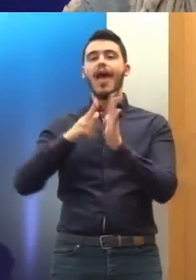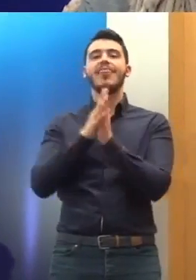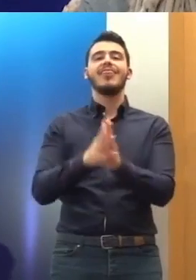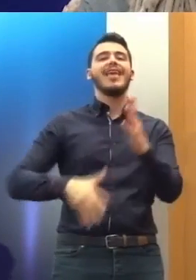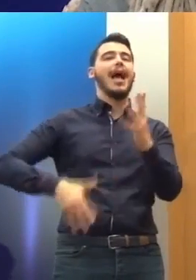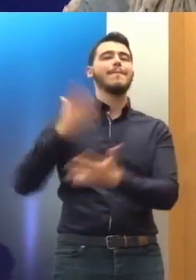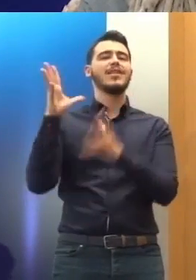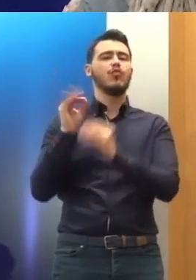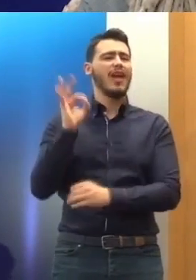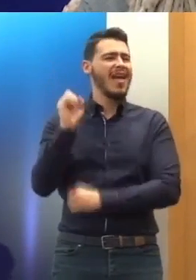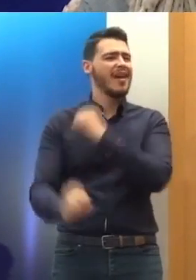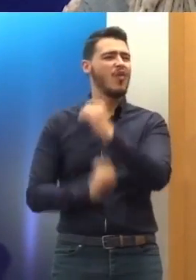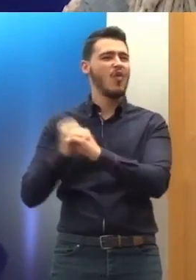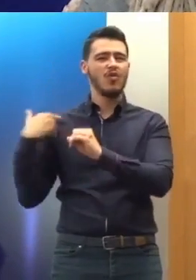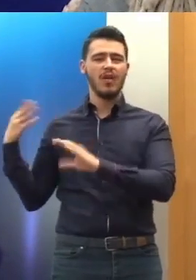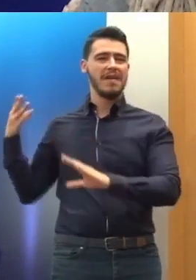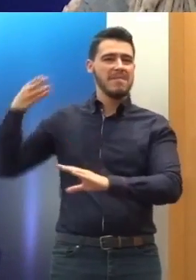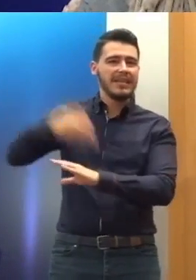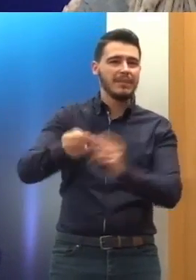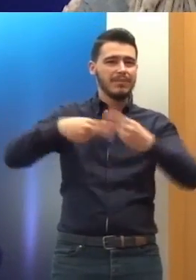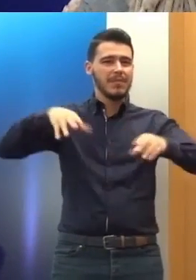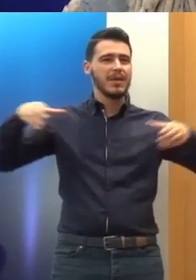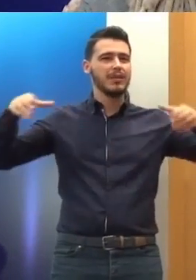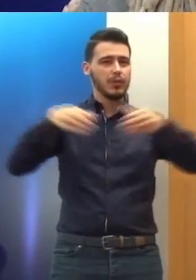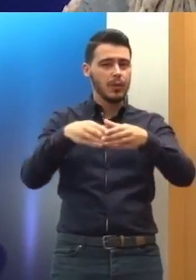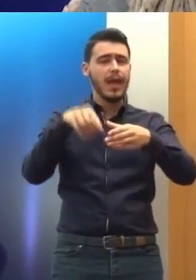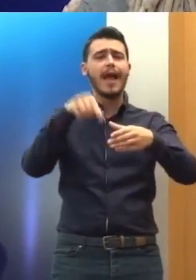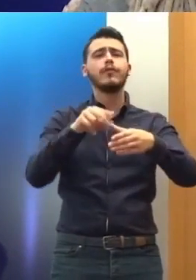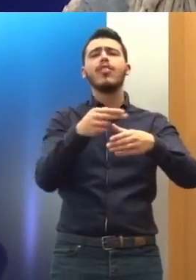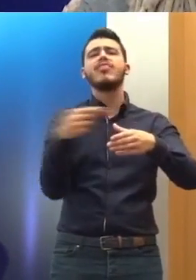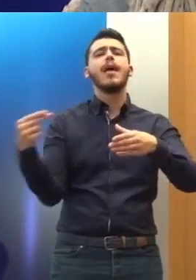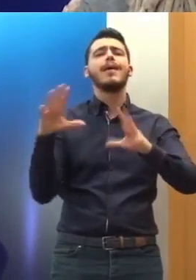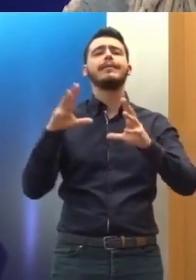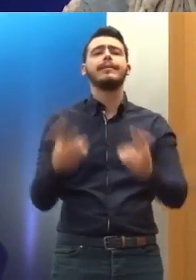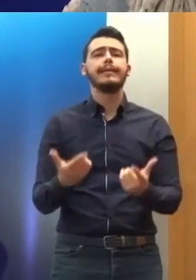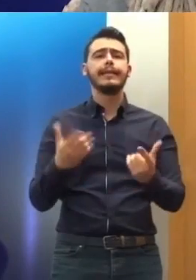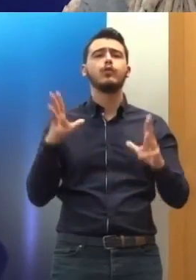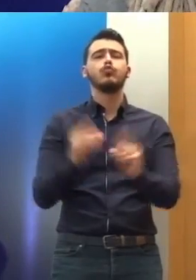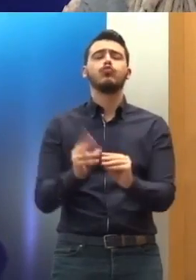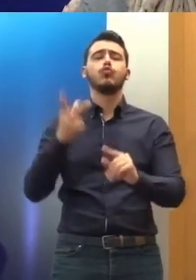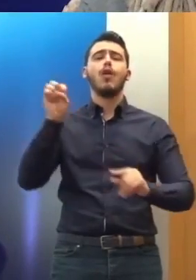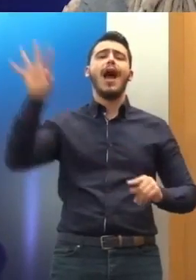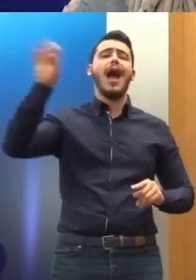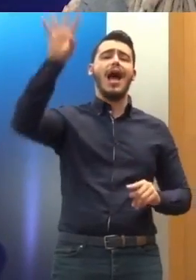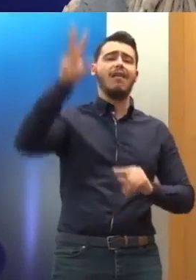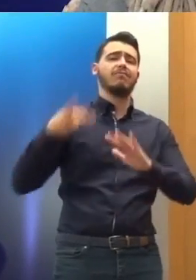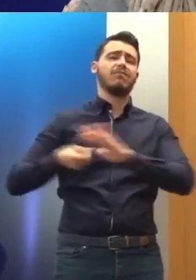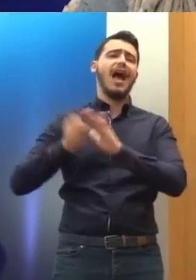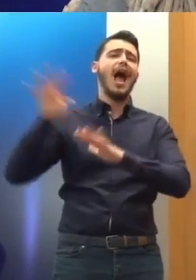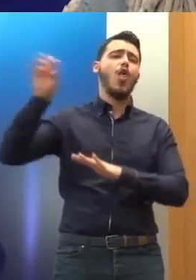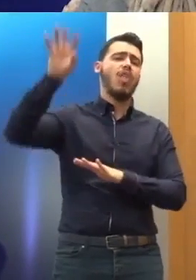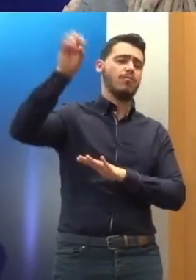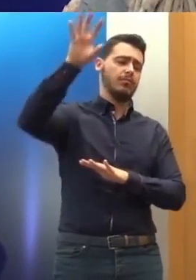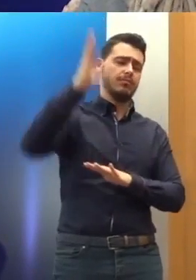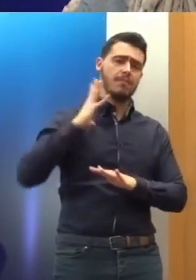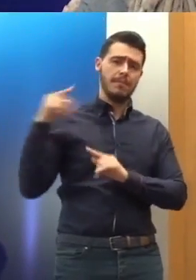Η οποία επικεντρώνεται σε ζητήματα σχετικά με τη μεταχείριση των αλλοδαπών Και με το πολύ σοβαρό